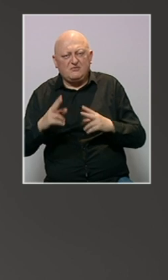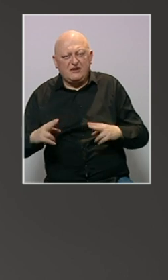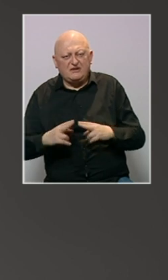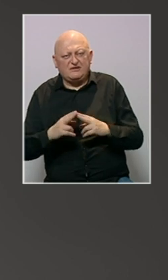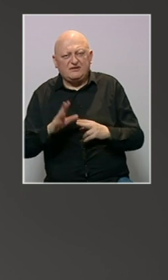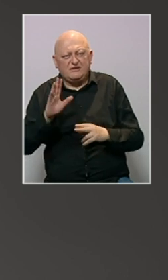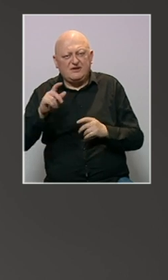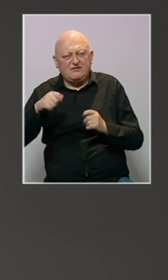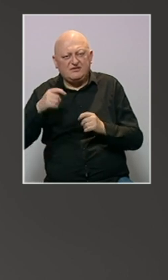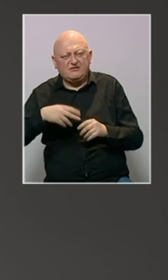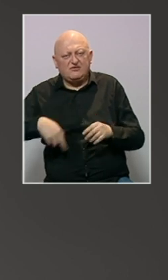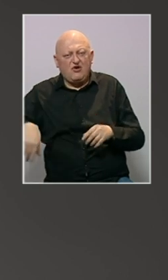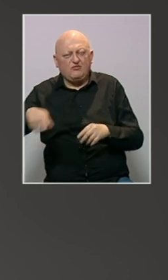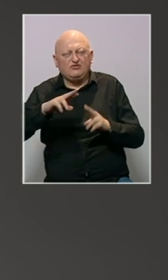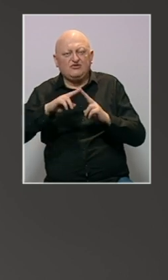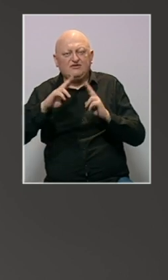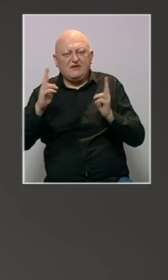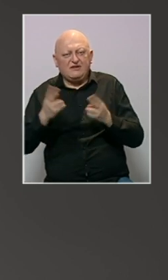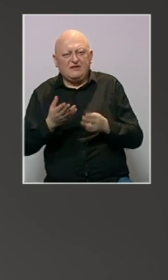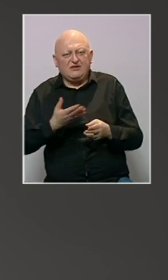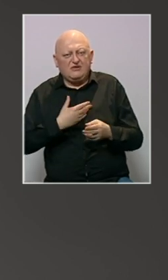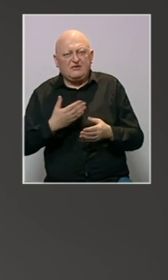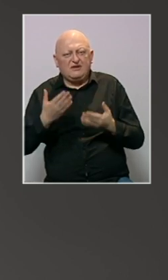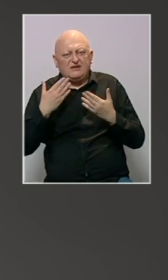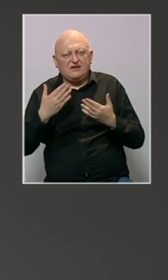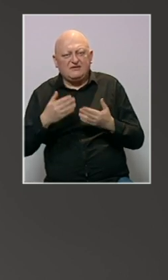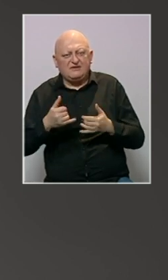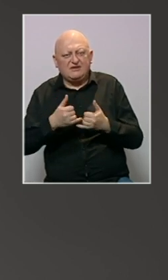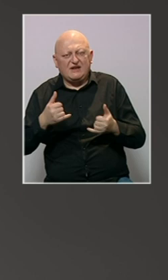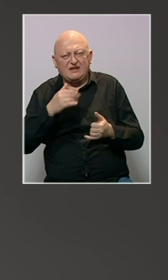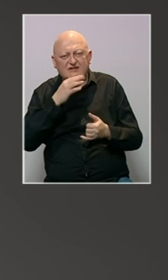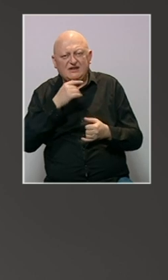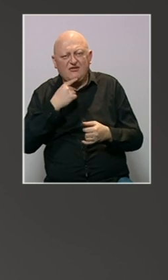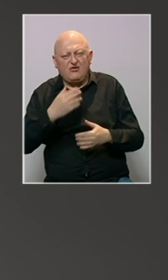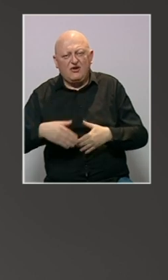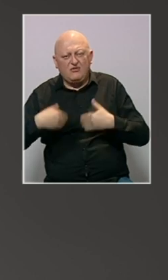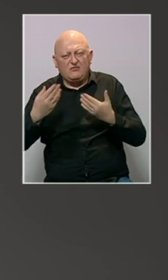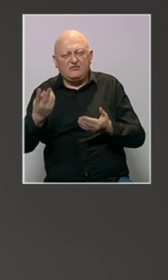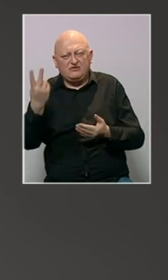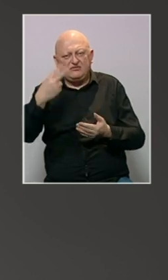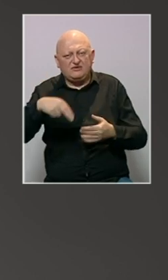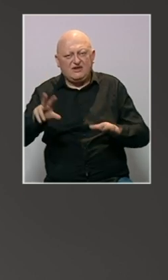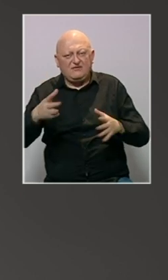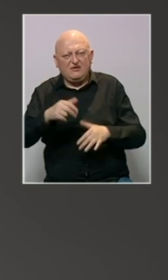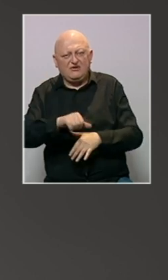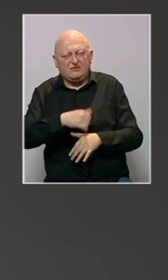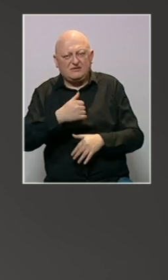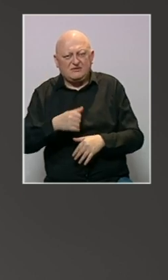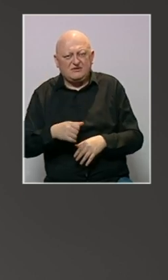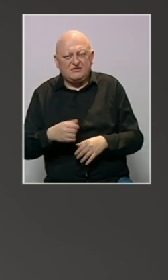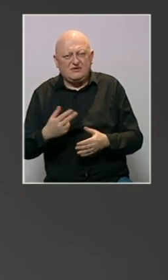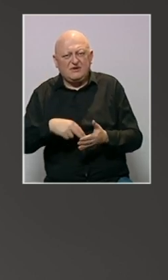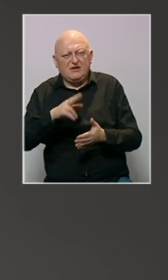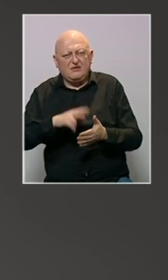i Parizu. Njegovi snimci obišli su svijet. Dobitnik je zahvalnice grada Sarajeva koja mu je uručena 2018.